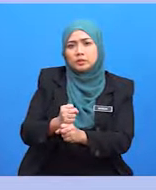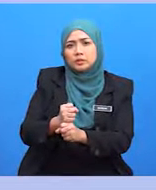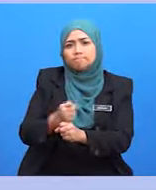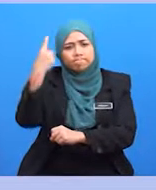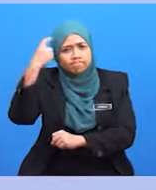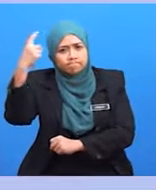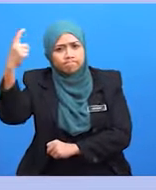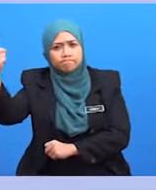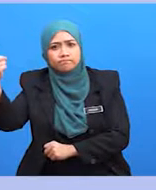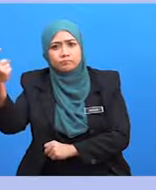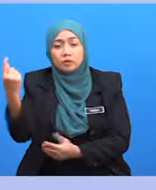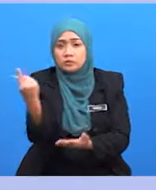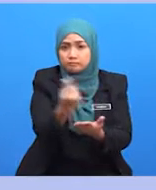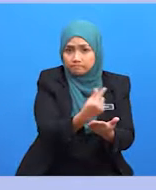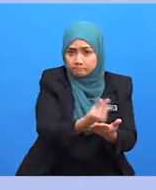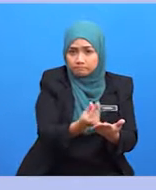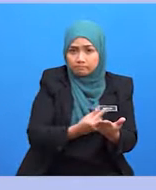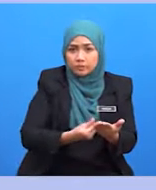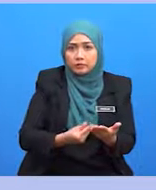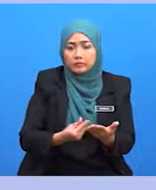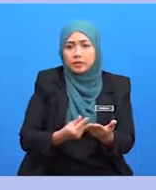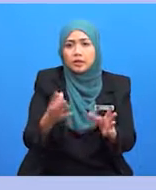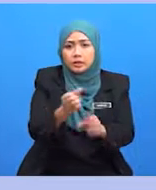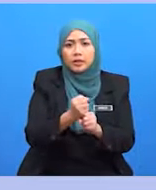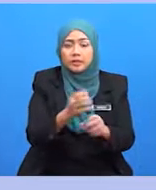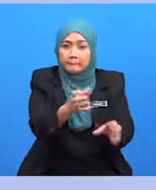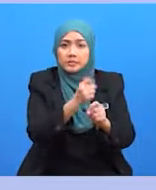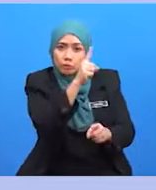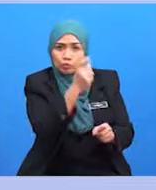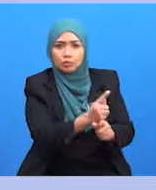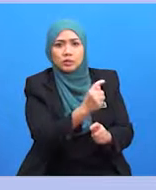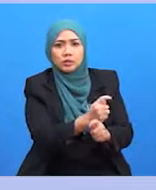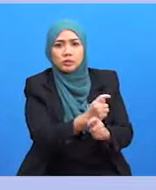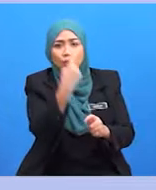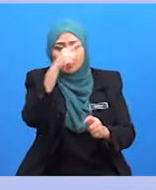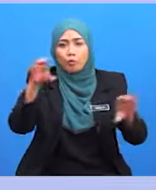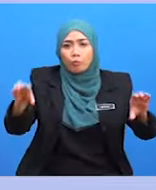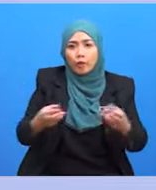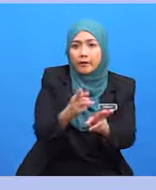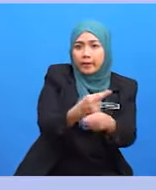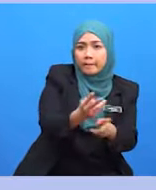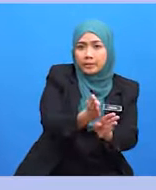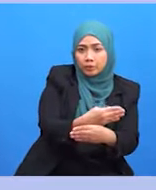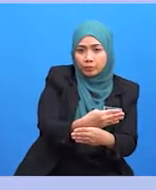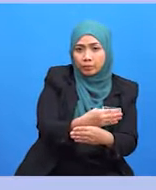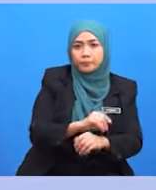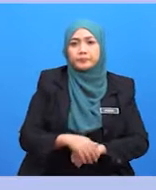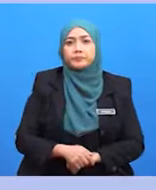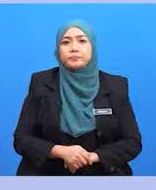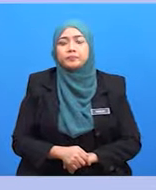telah mendapat satu tugas menghasilkan reka bentuk korporat bagi SE, School Enterprise